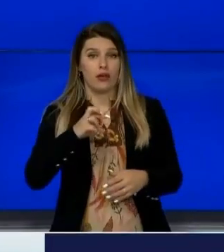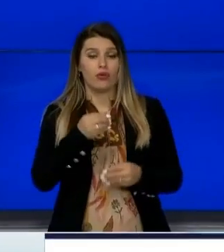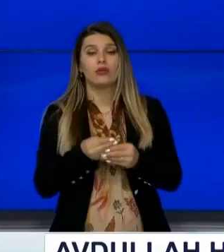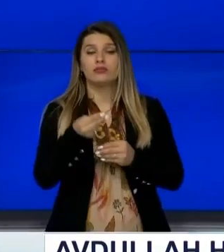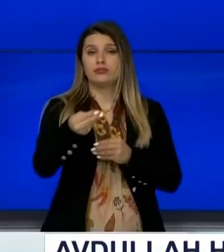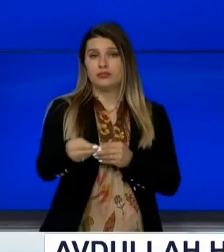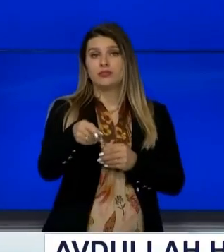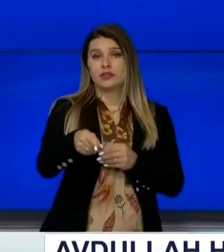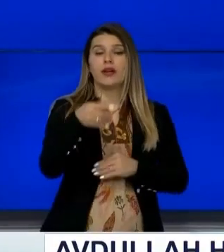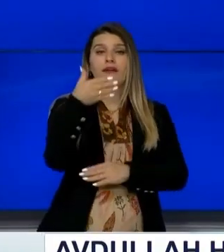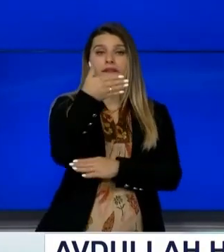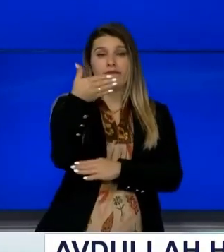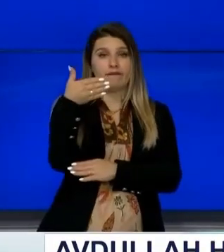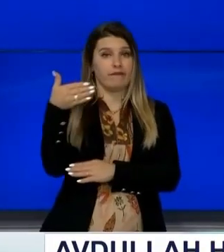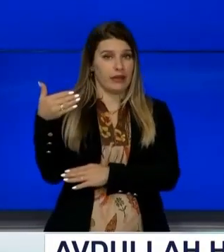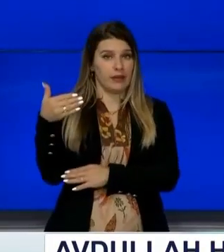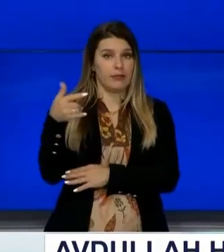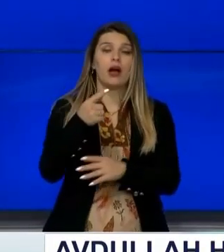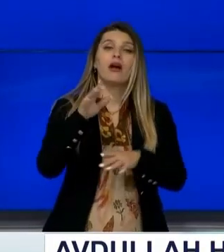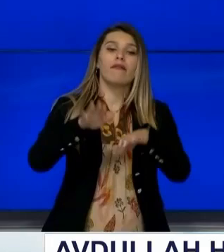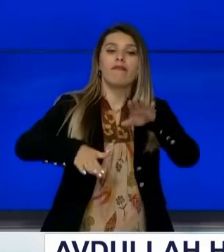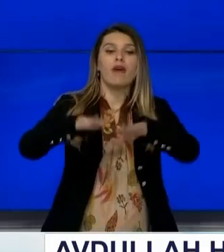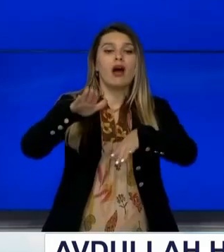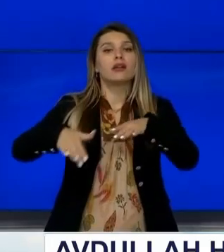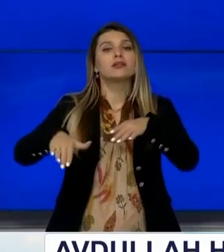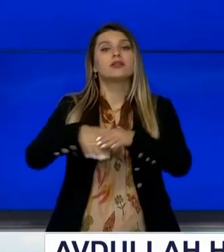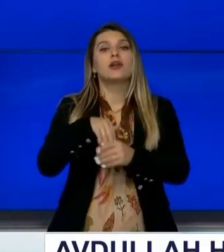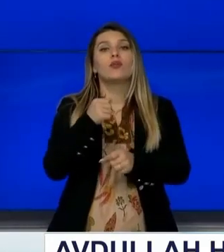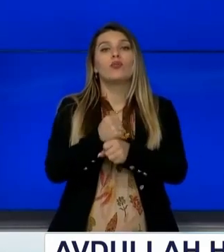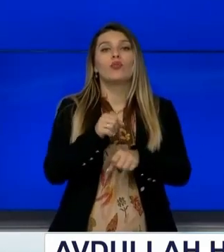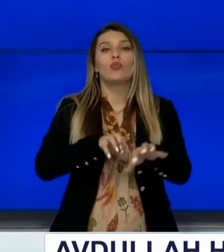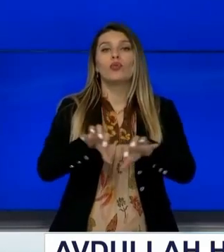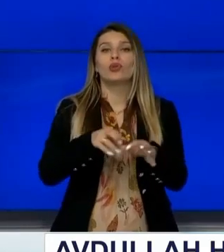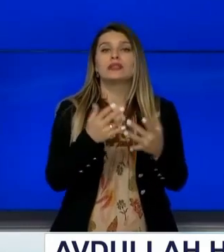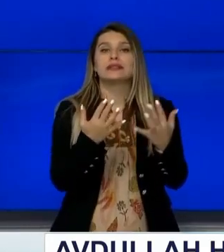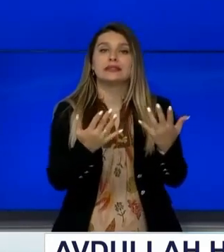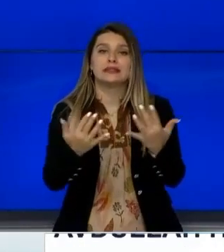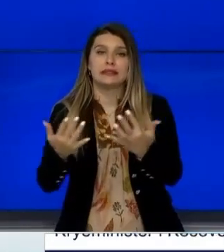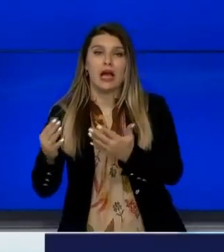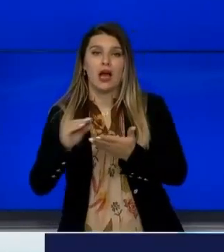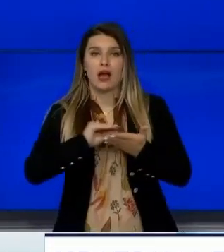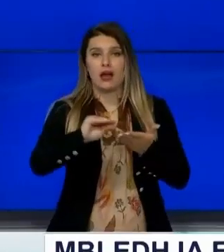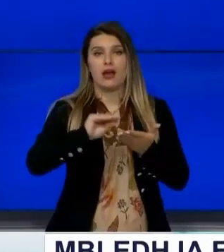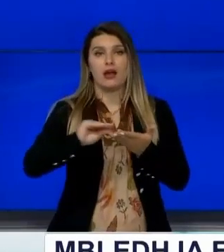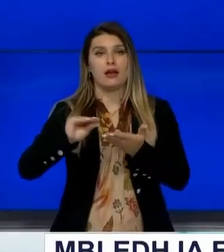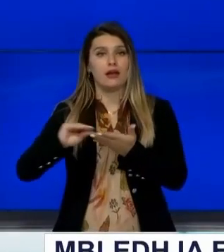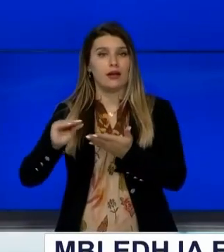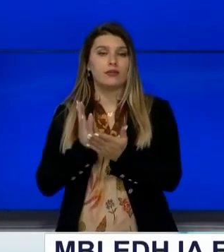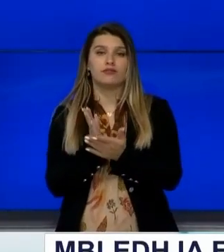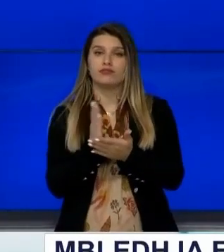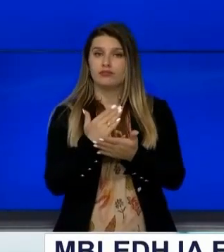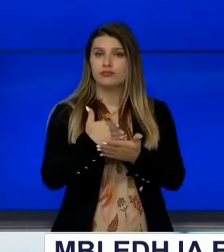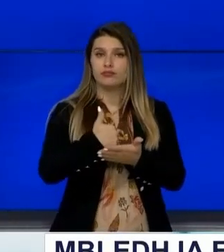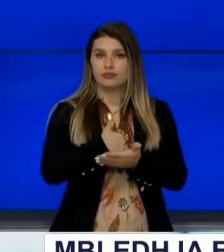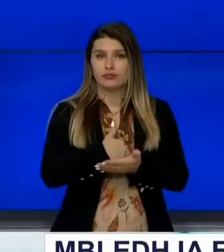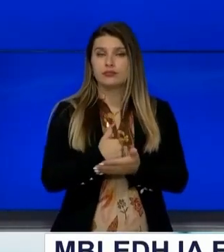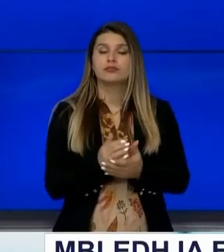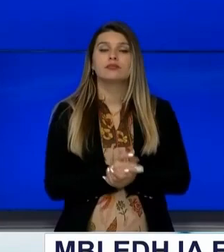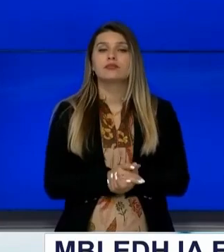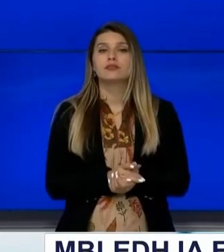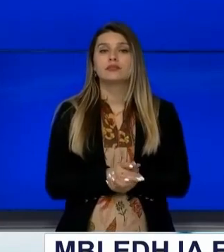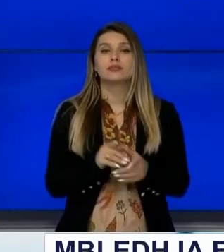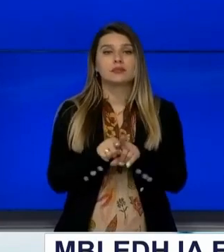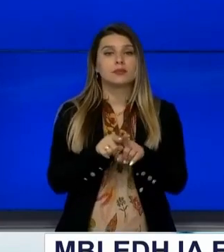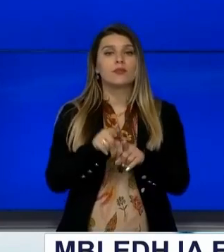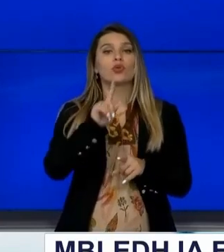për varsish prejnumit të të punësuarve që kanë Do të thjerësojnë këtë qështje në maksimum, duke